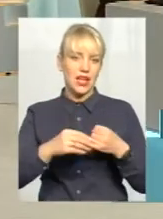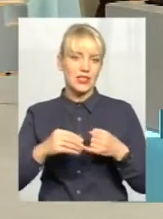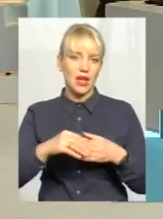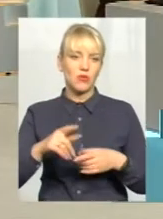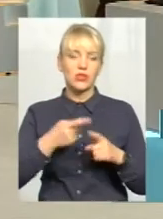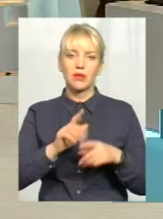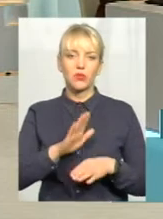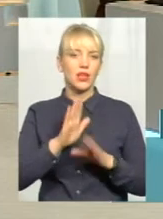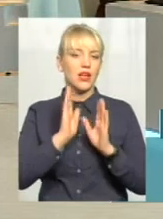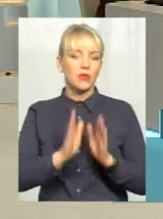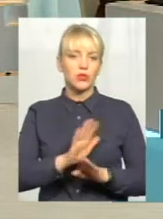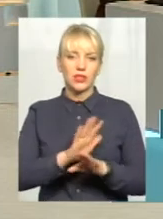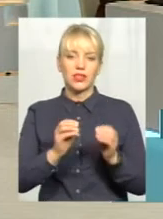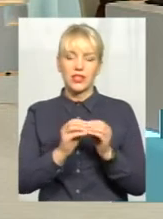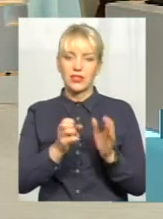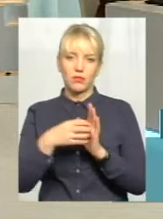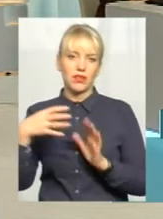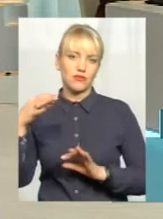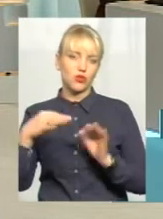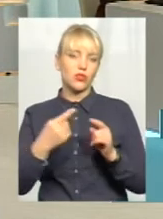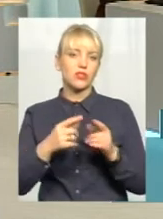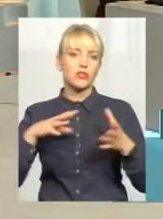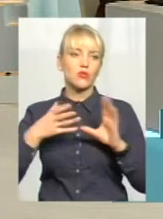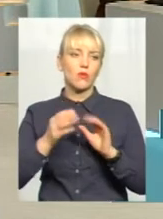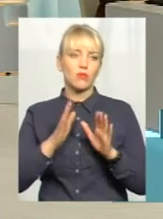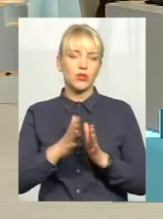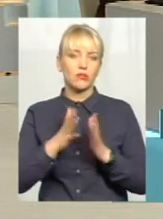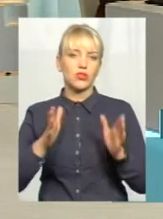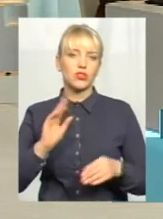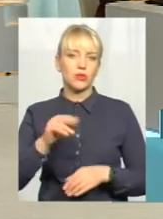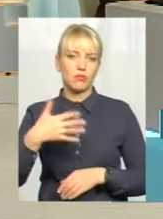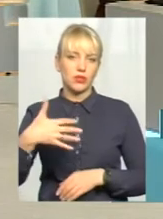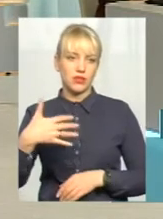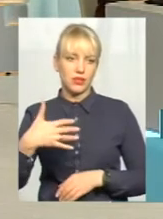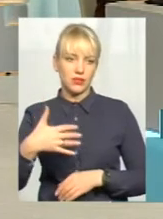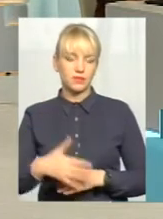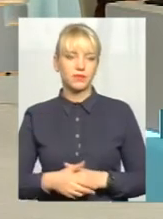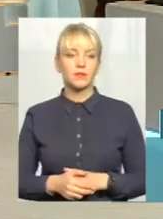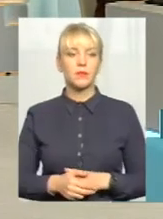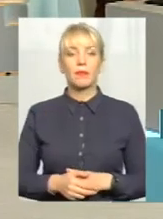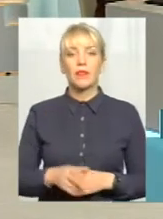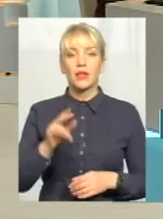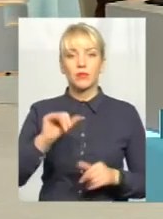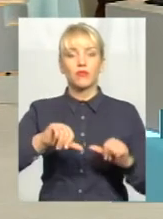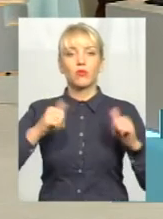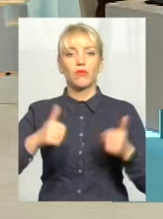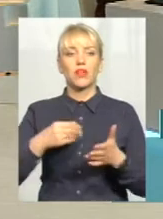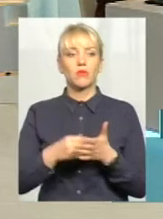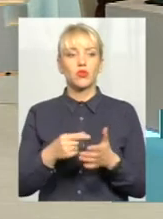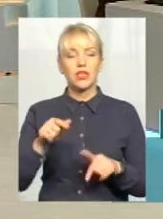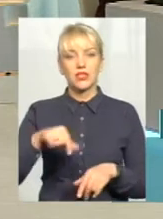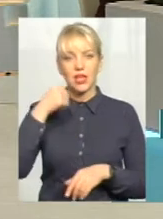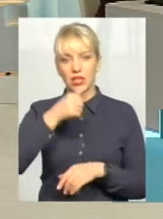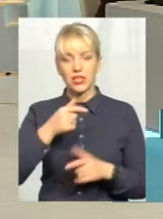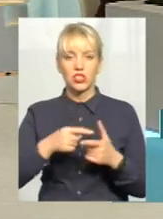не 10-15%. Ця сума буде більшою, ніж за 50%. При формуванні бюджетів уже на цей рік,